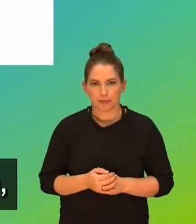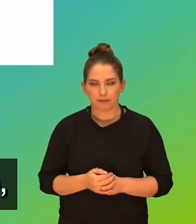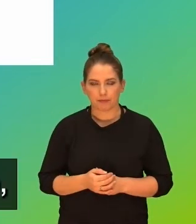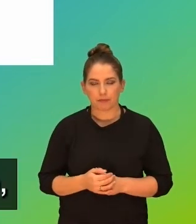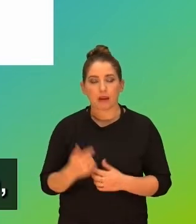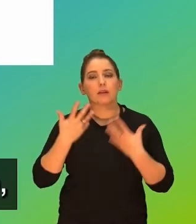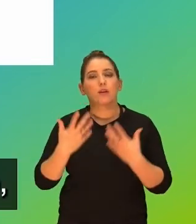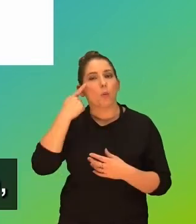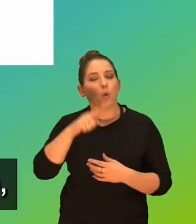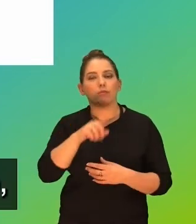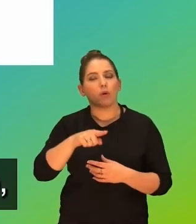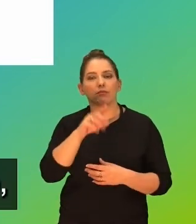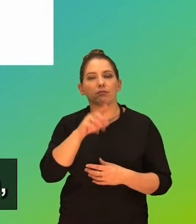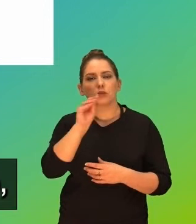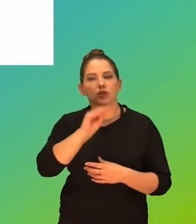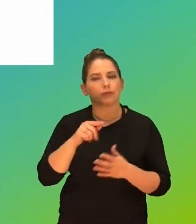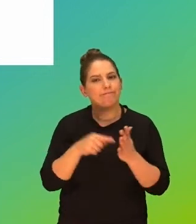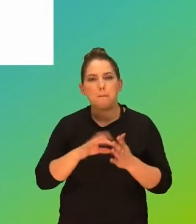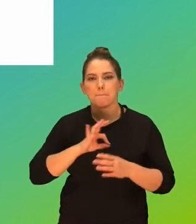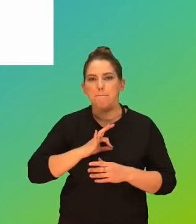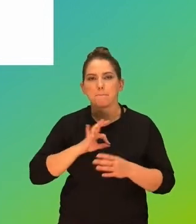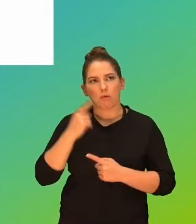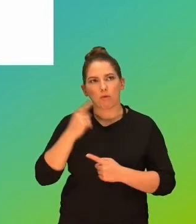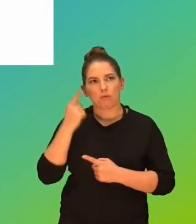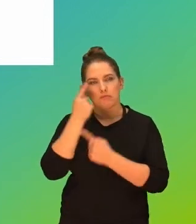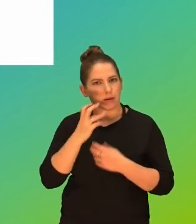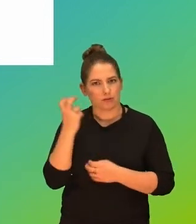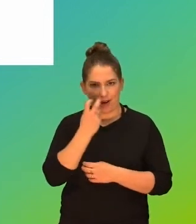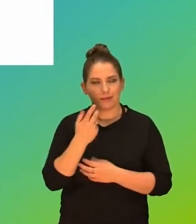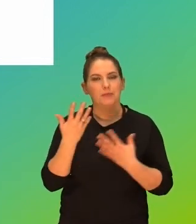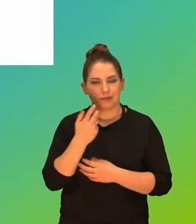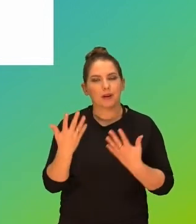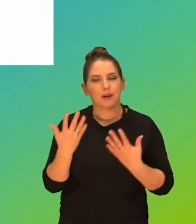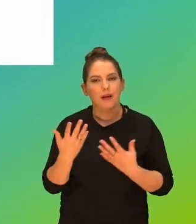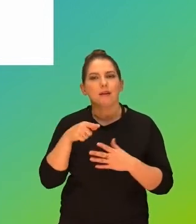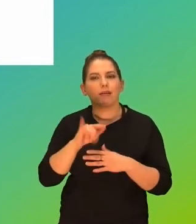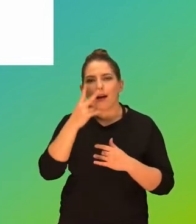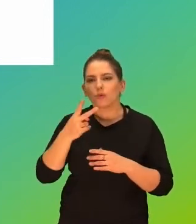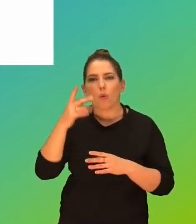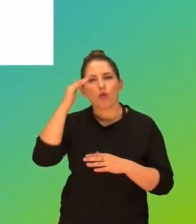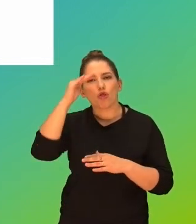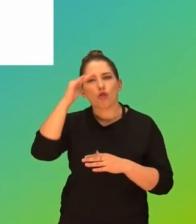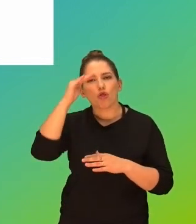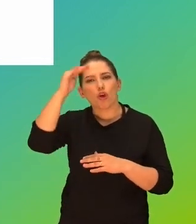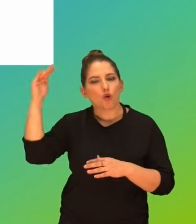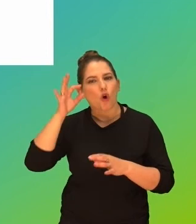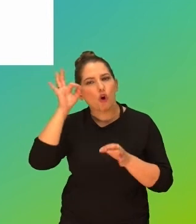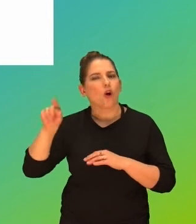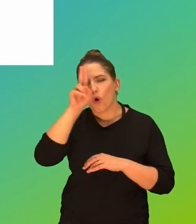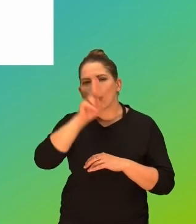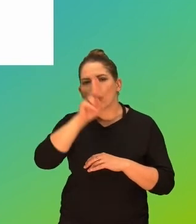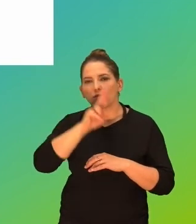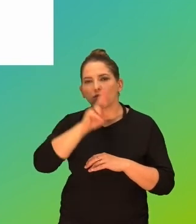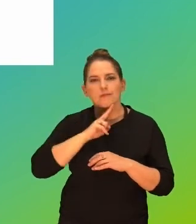Chciałam Państwu zwrócić uwagę jeszcze na coś takiego, moim zdaniem, bardzo ciekawego, a mianowicie na to, jak widzą to dorośli, konkretnie rodzice,